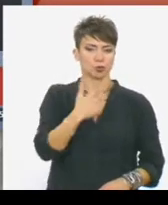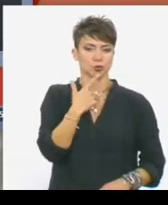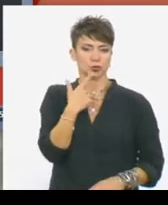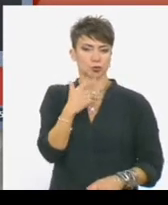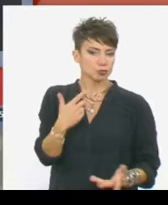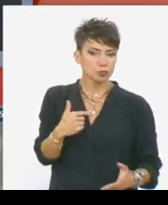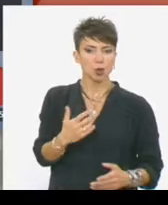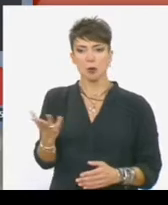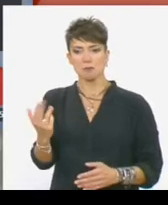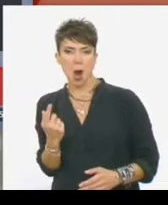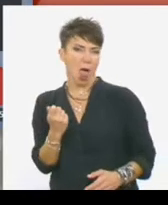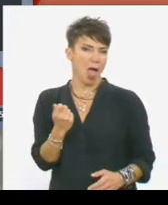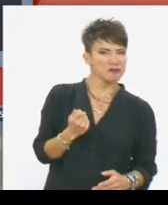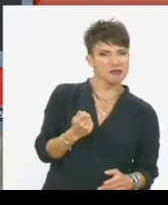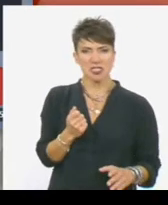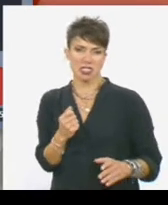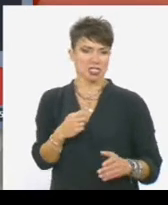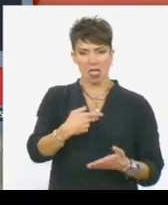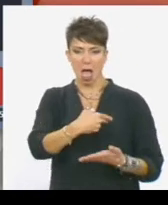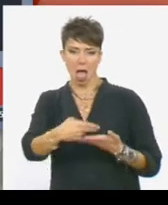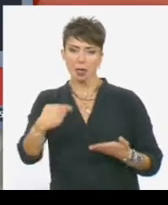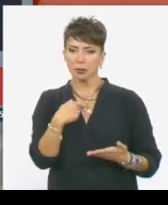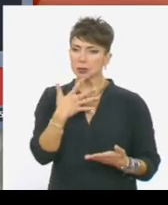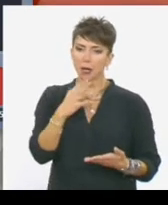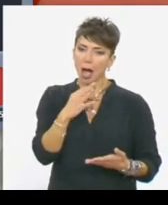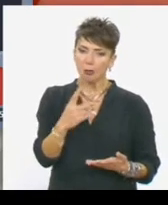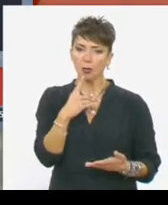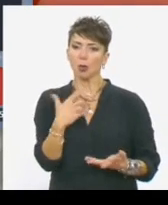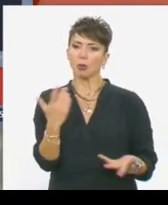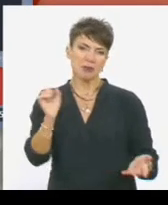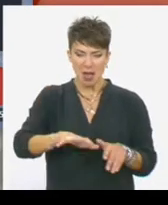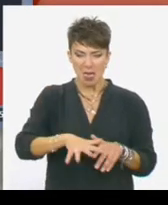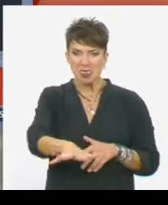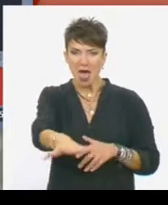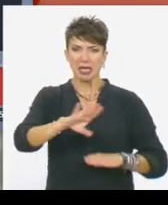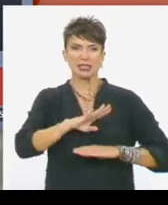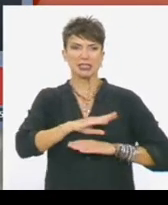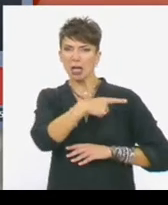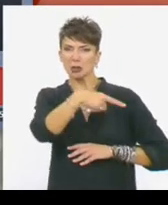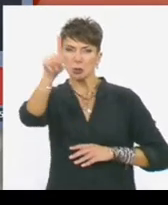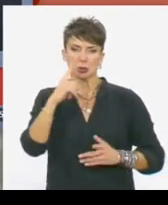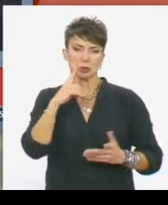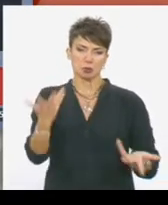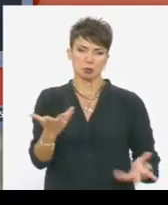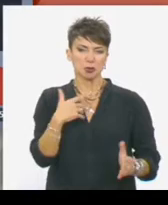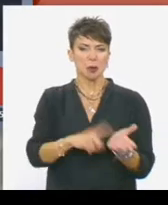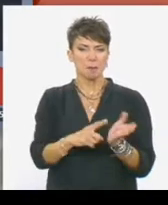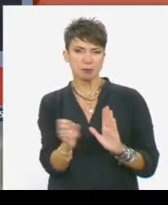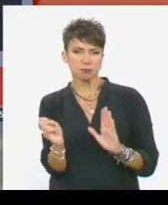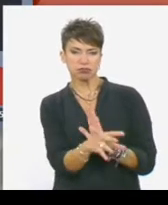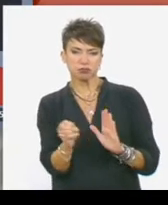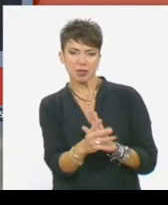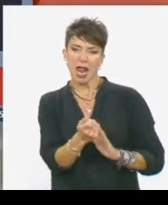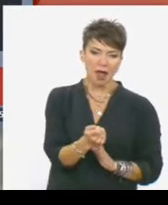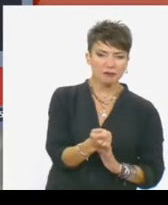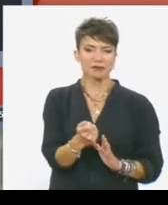πάω να βγάλω πραγματικό λογαριασμό. Εγώ έλεγα γιατί. Να σε ρογό έρχεται στο στραπιωτικό σου, βάλουμε λεφτά το ένα